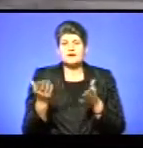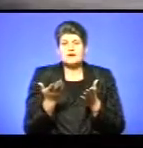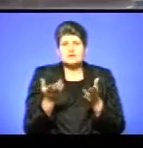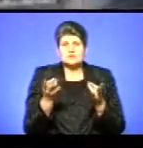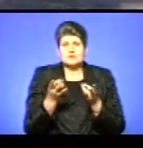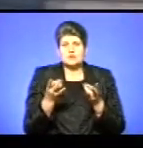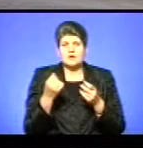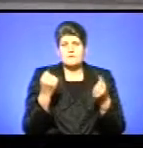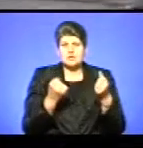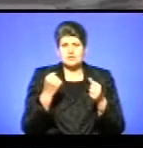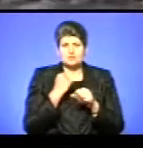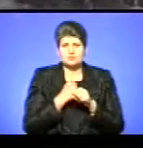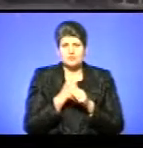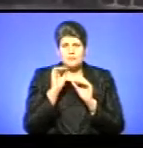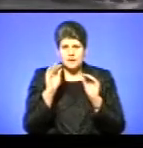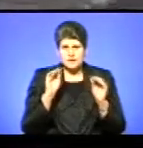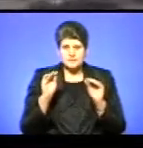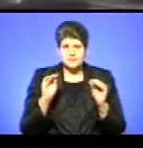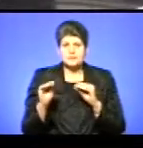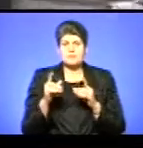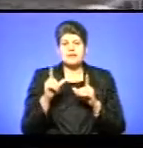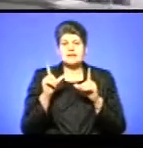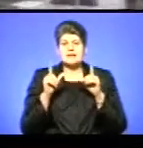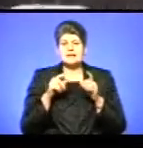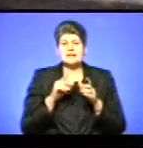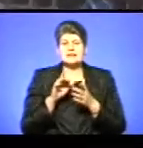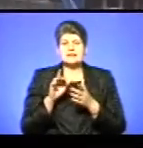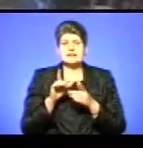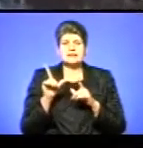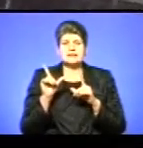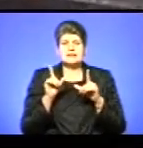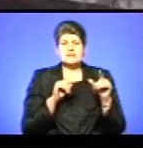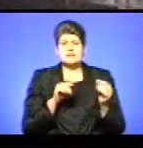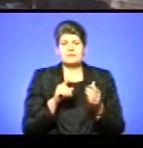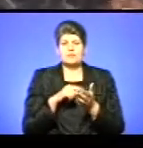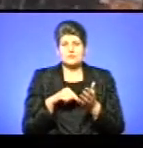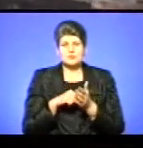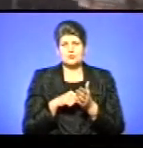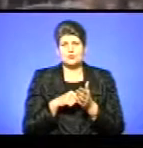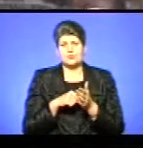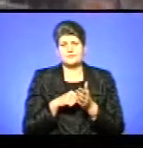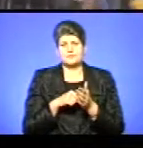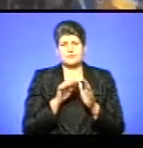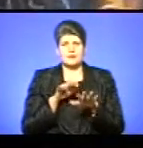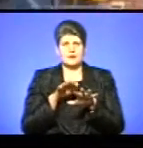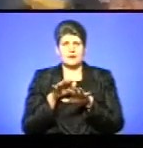оздобити. Якісь прапорції. Пам'ятаю, що ми їздили по місту колоною, по спальних районах. Ми під'їжджали до вуртожитків пединституту.